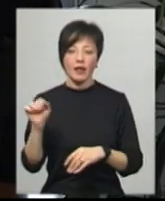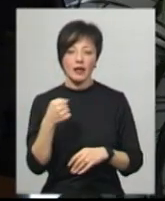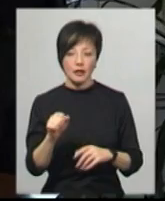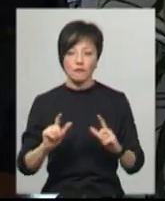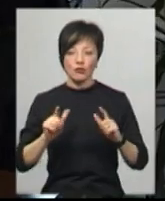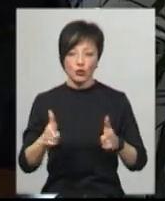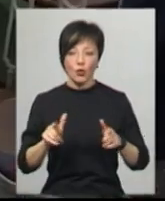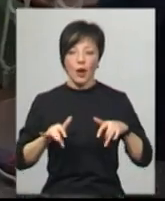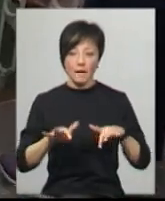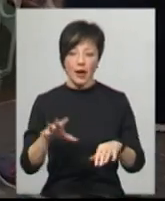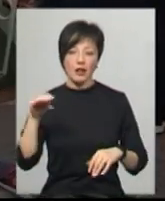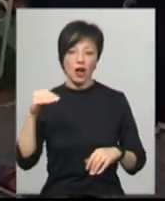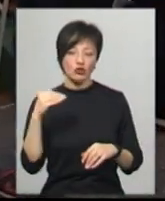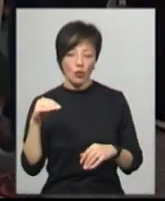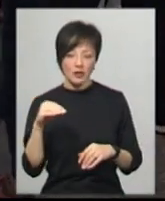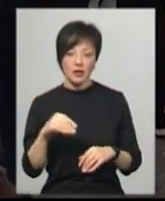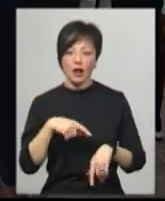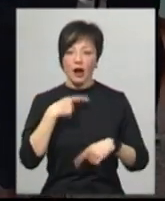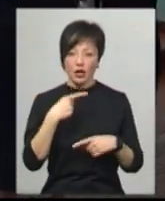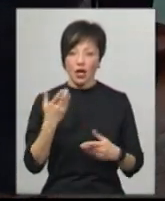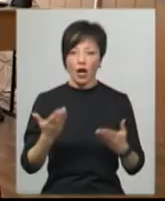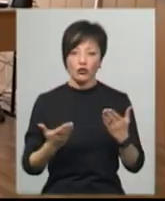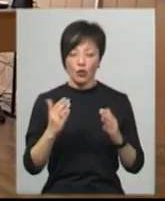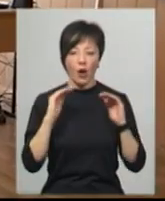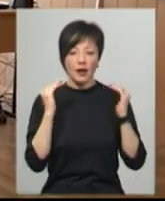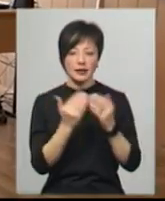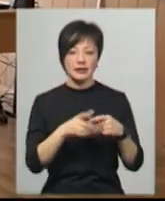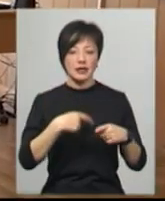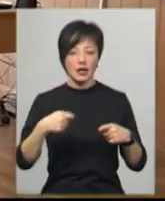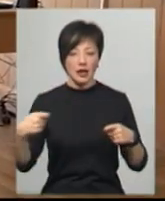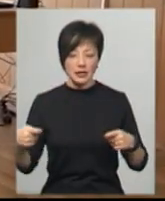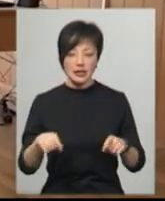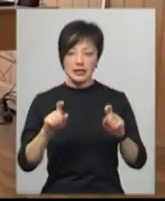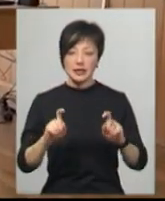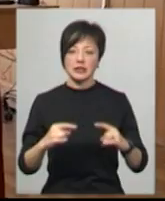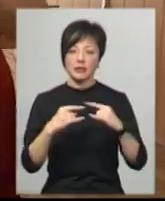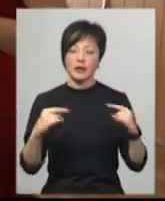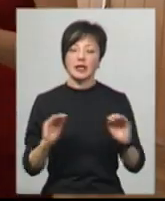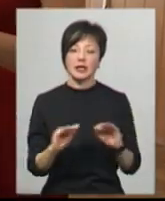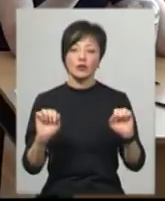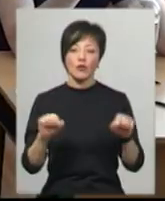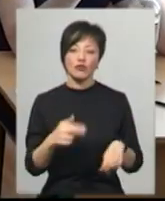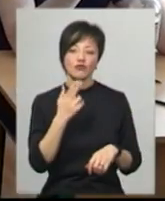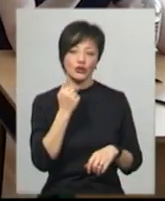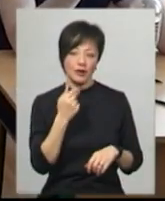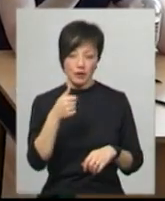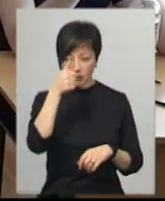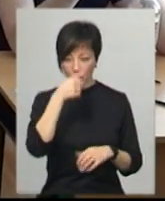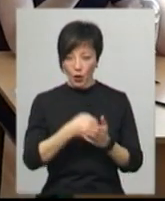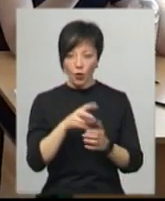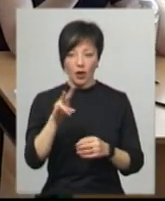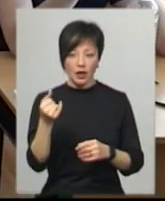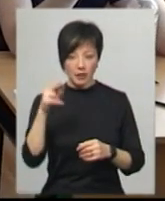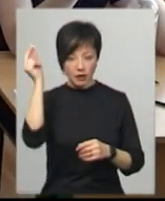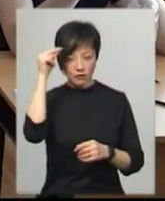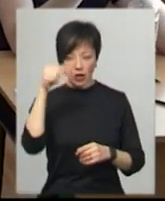а вступну кампанію – на жовтень. Мандзій каже, якщо карантин затянеться, то сісти за парти діти можуть у червні, та до липня навчальний